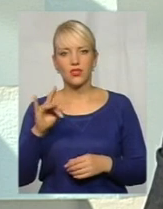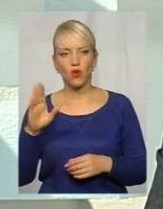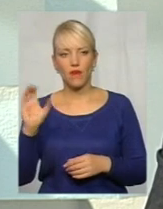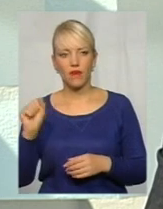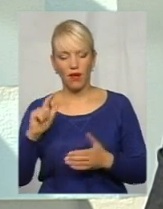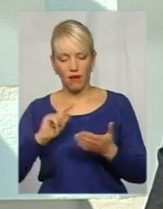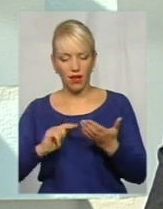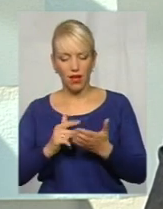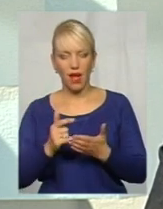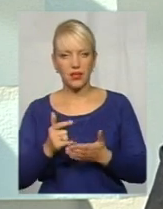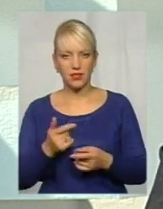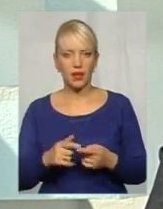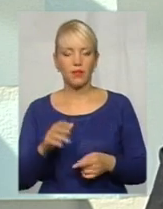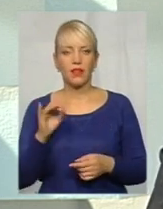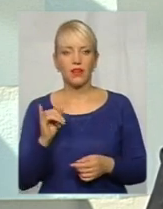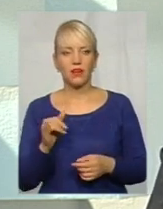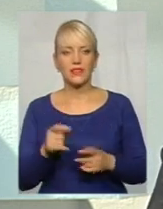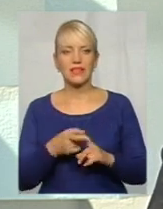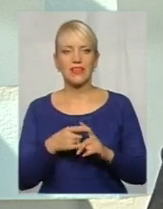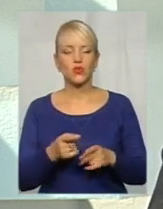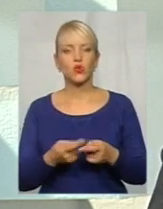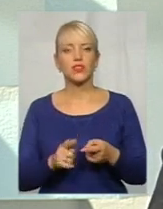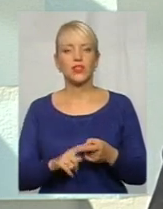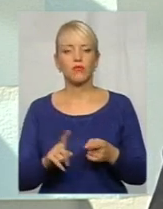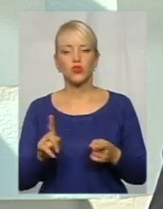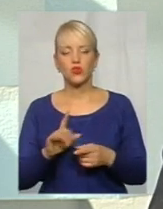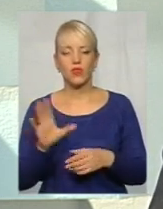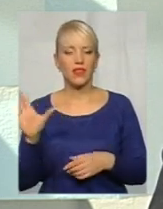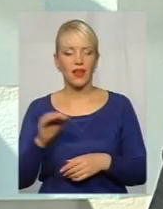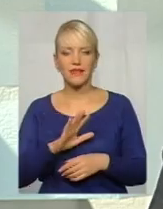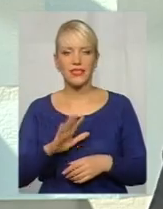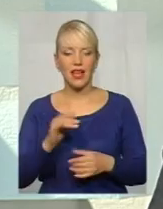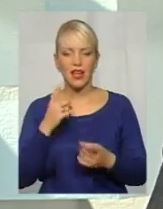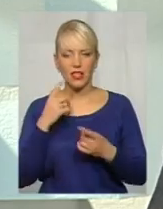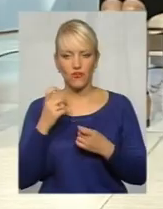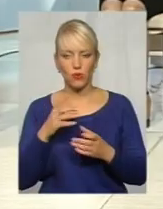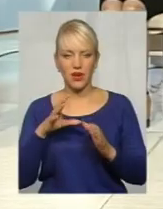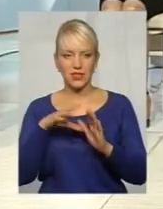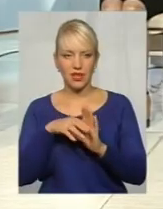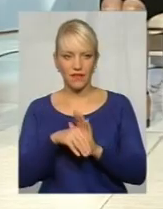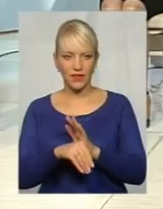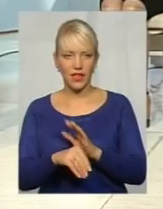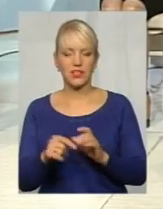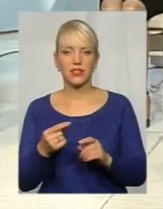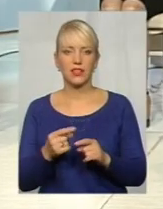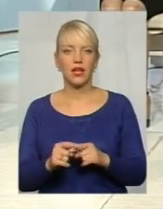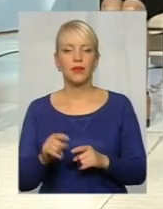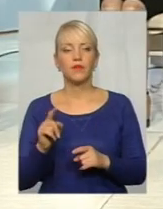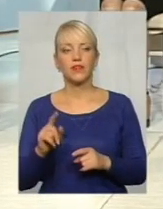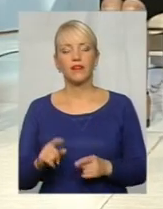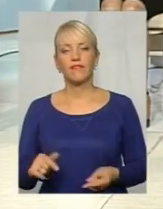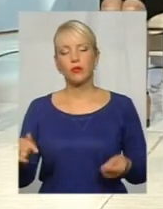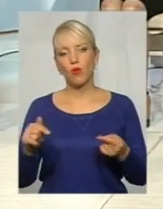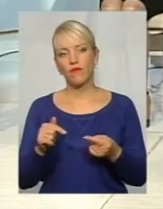У зв'язку з тим, що не вся інформація, можливо, внесена до публічної кадастрової карти, відповідно,